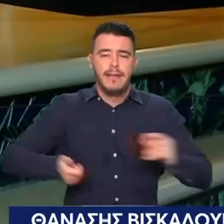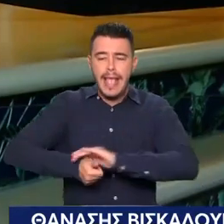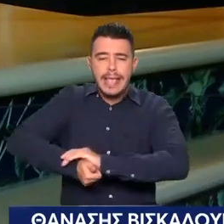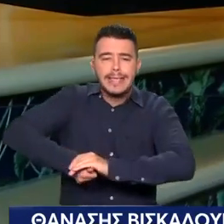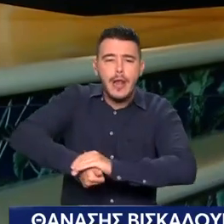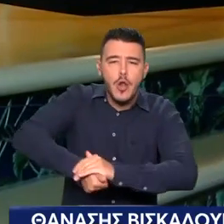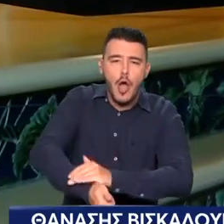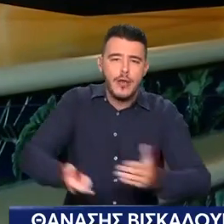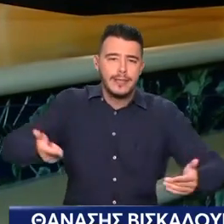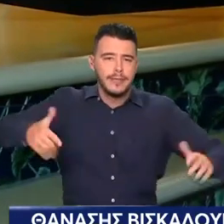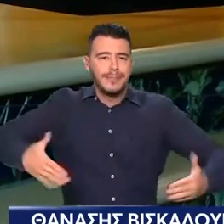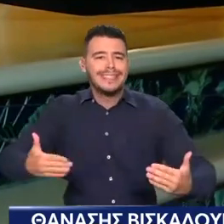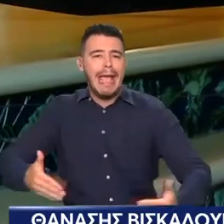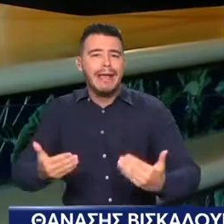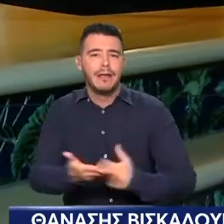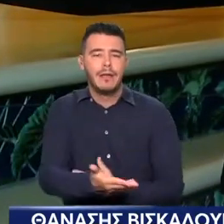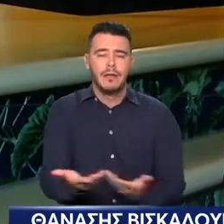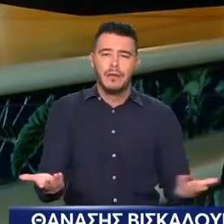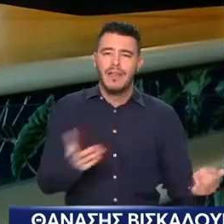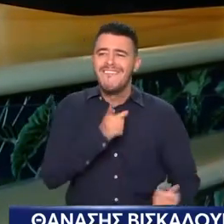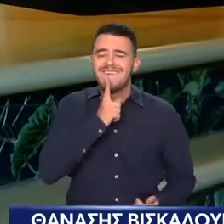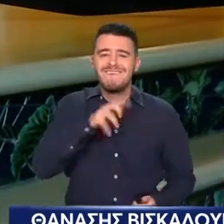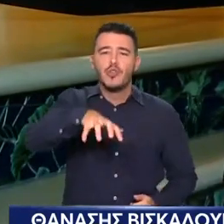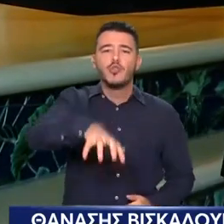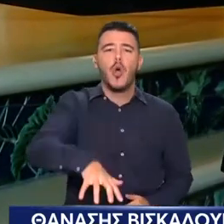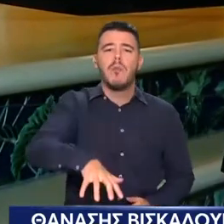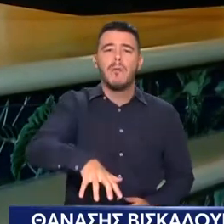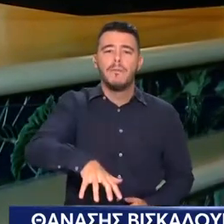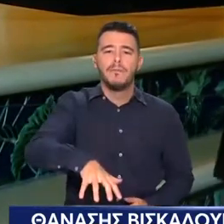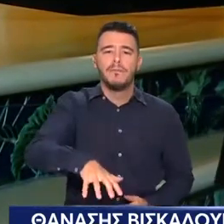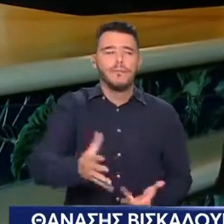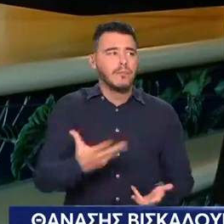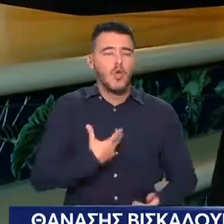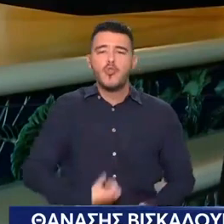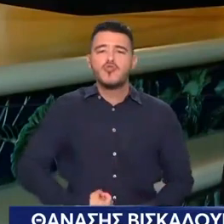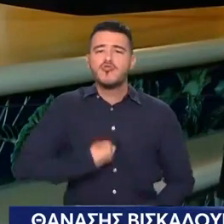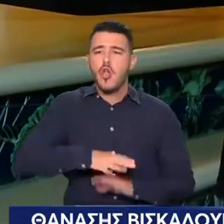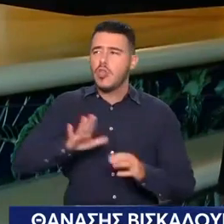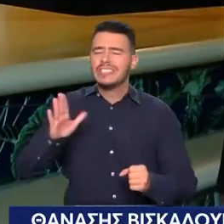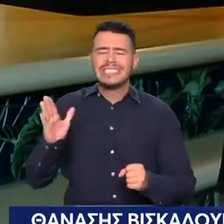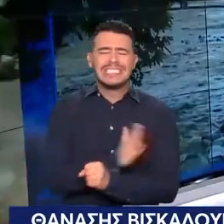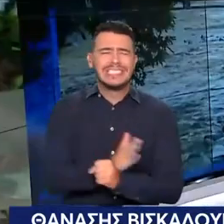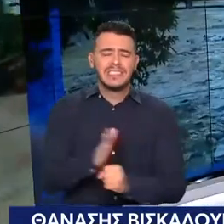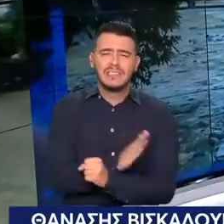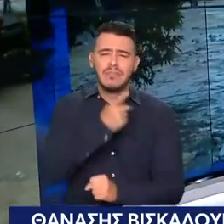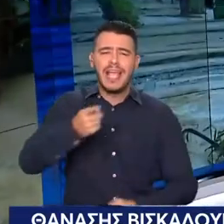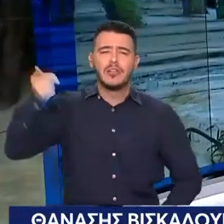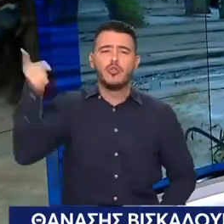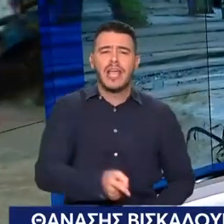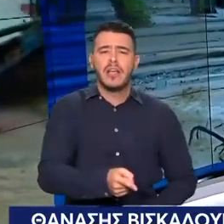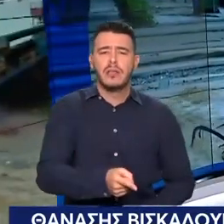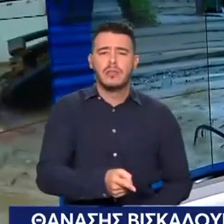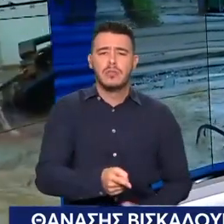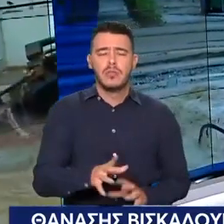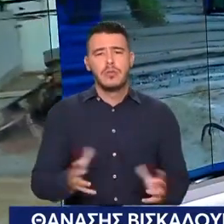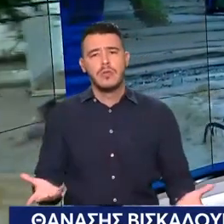Ένας τόπος ευλογημένος, χαρούμενος Έχουμε φτάσει σε μια βιβλική καταστροφή Και εικόνες Δηλαδή το ότι